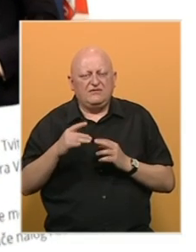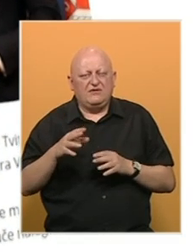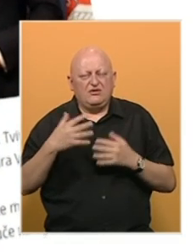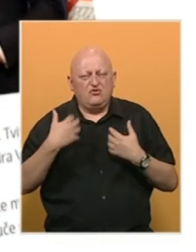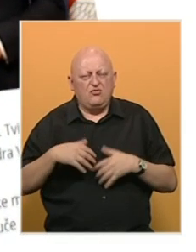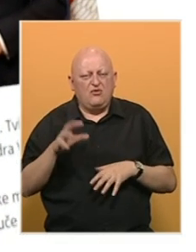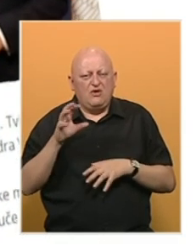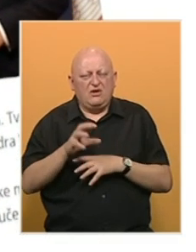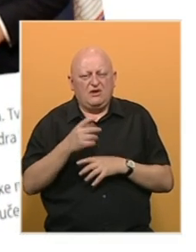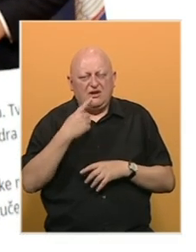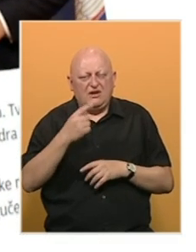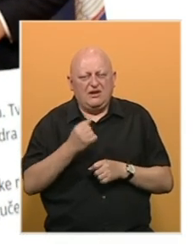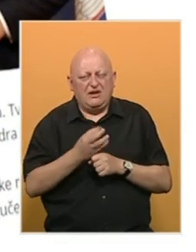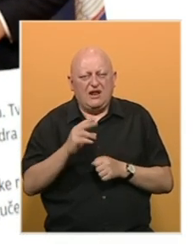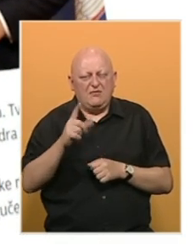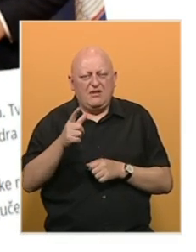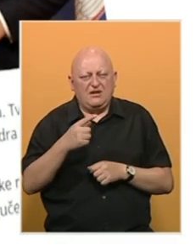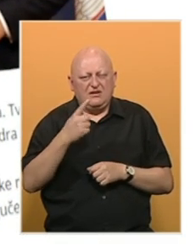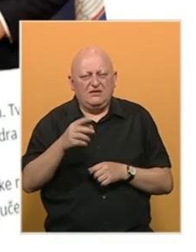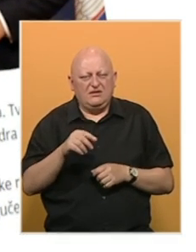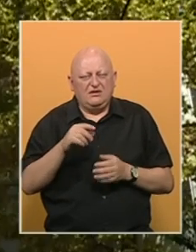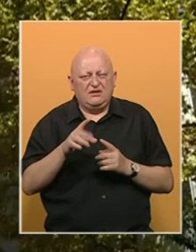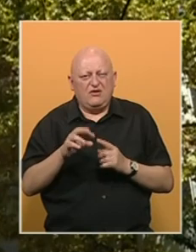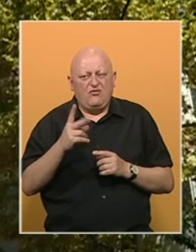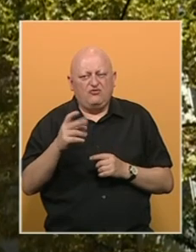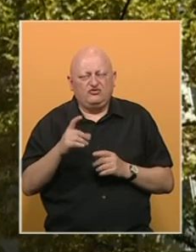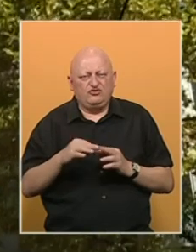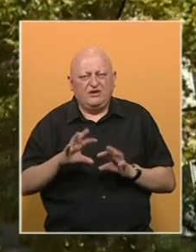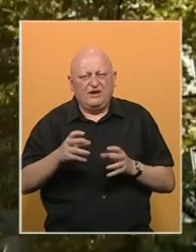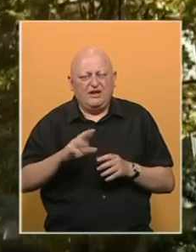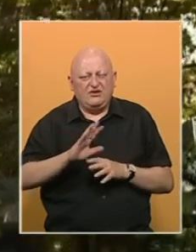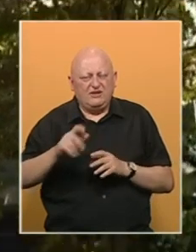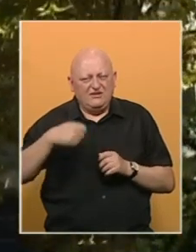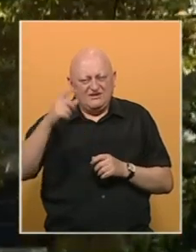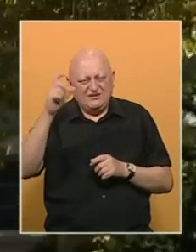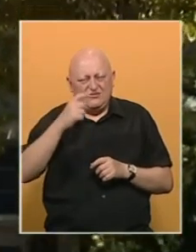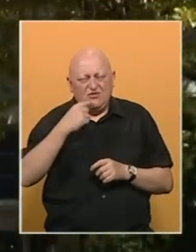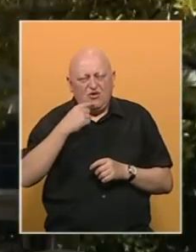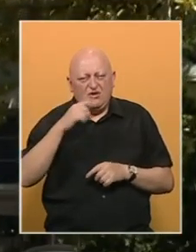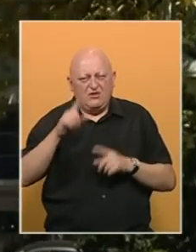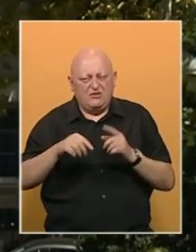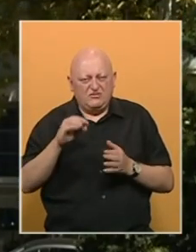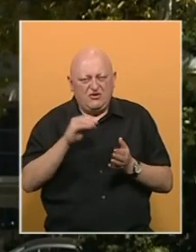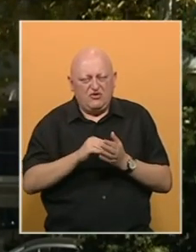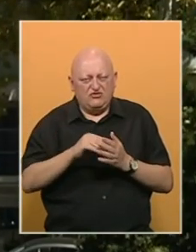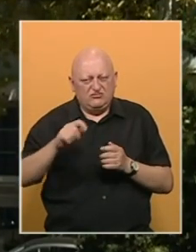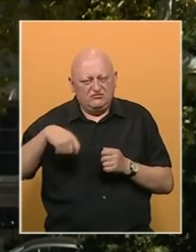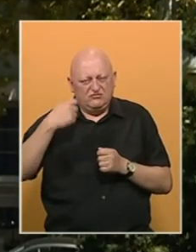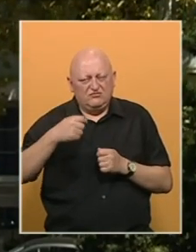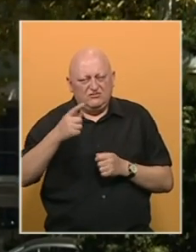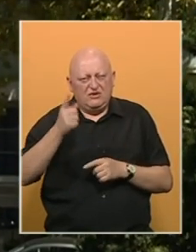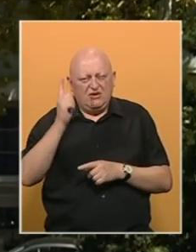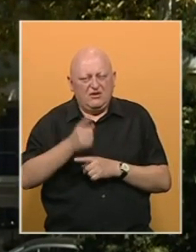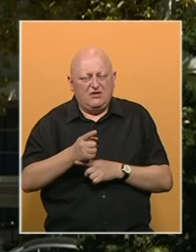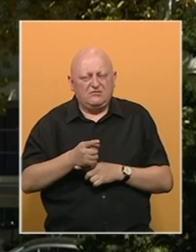uticaj. Twitovao je Grenel i tagovao Vučića. A radiotelevizija Srbije koja je također među označenim medijima kaže da ih ta